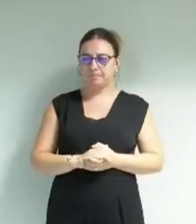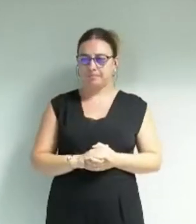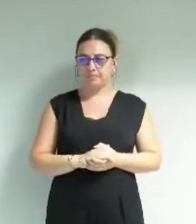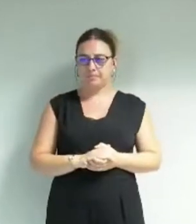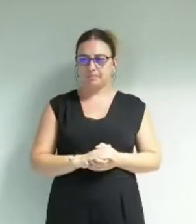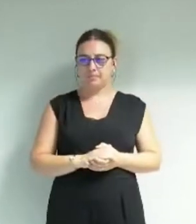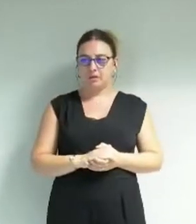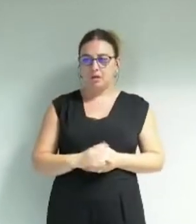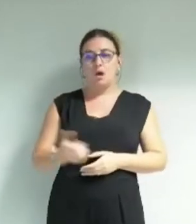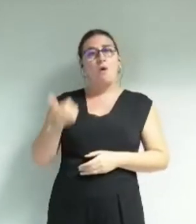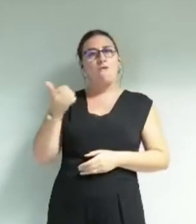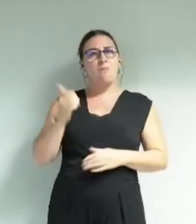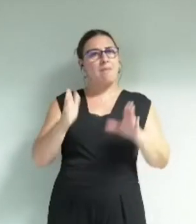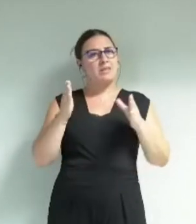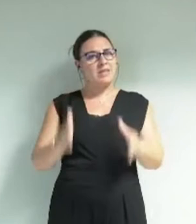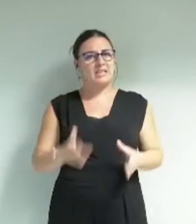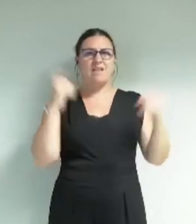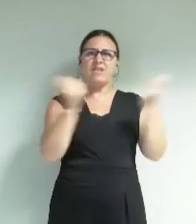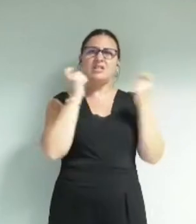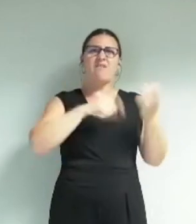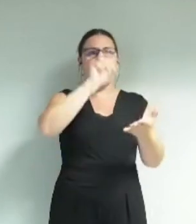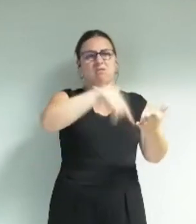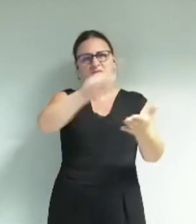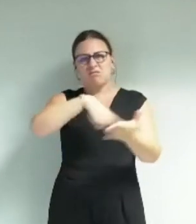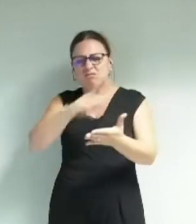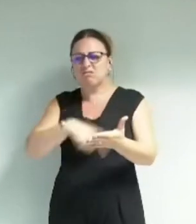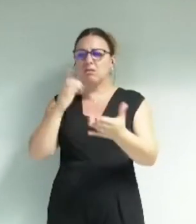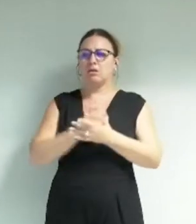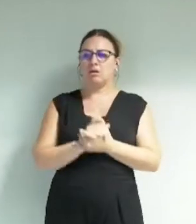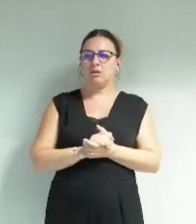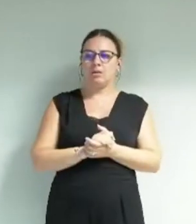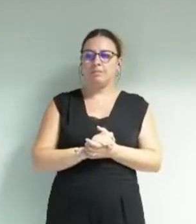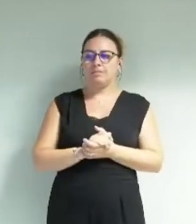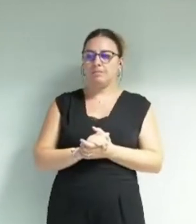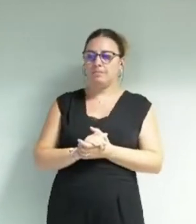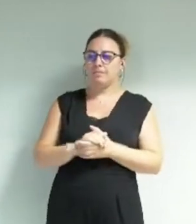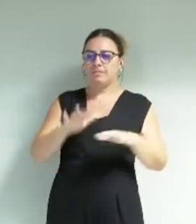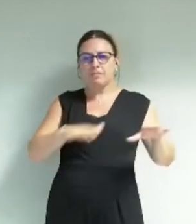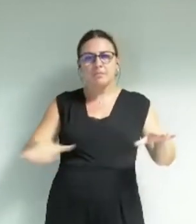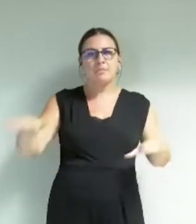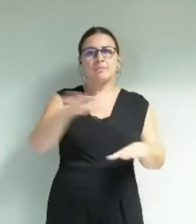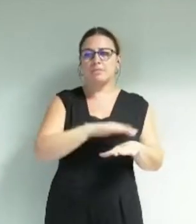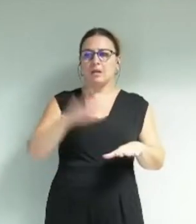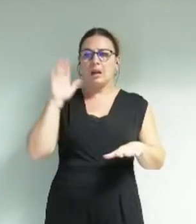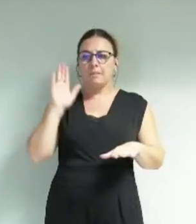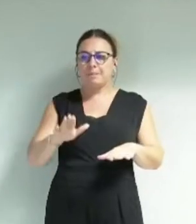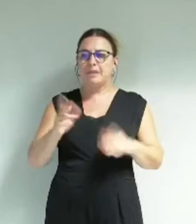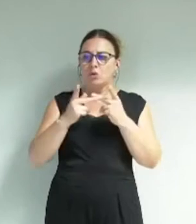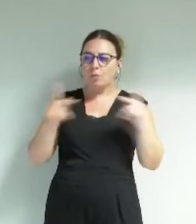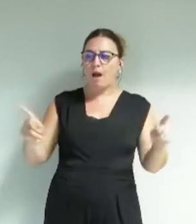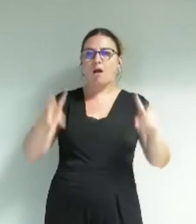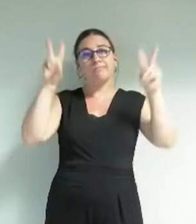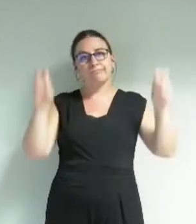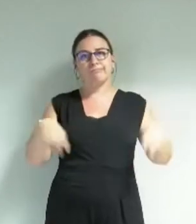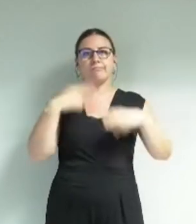Vous avez supprimé de nombreux festivals, quartiers d'hiver, vous êtes bien urbain, Mistral Courant d'Air,